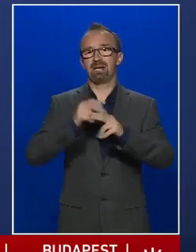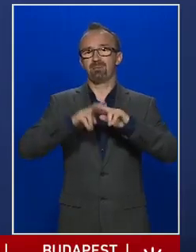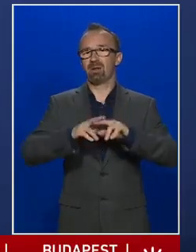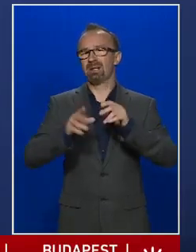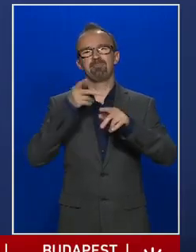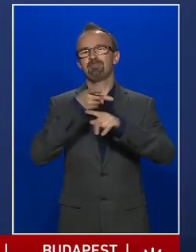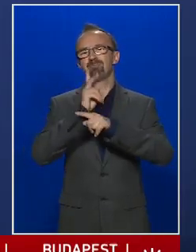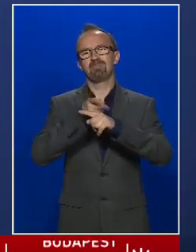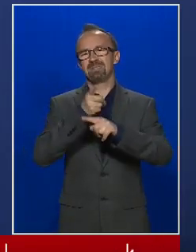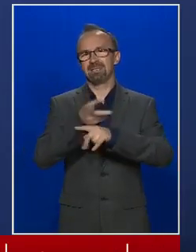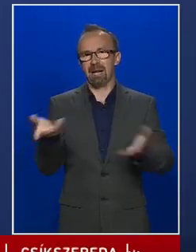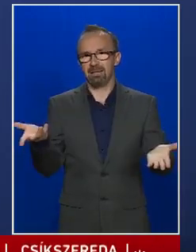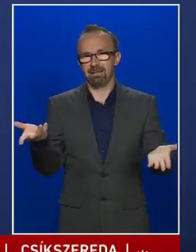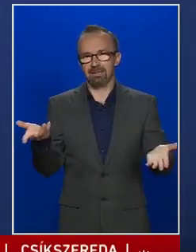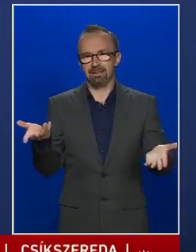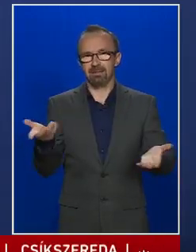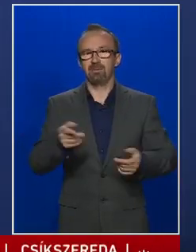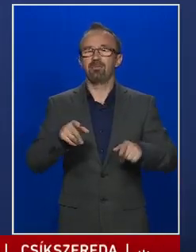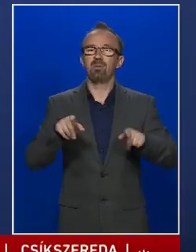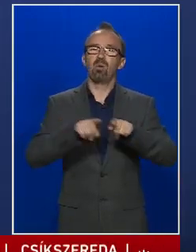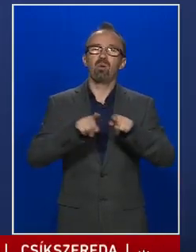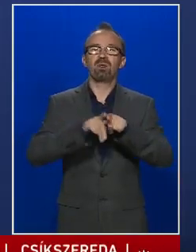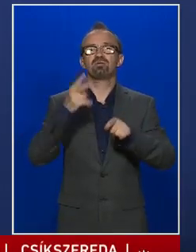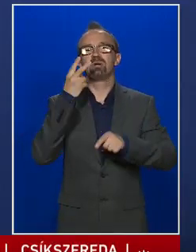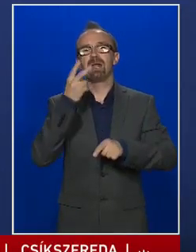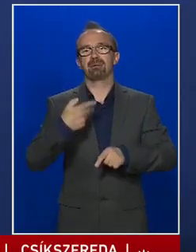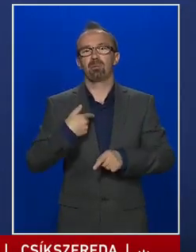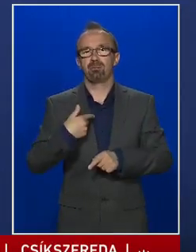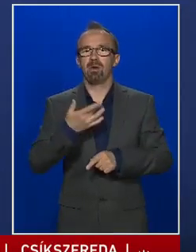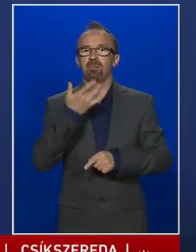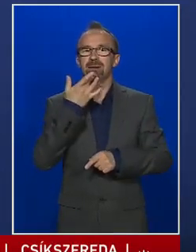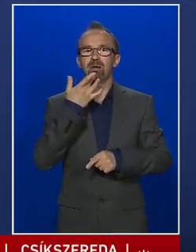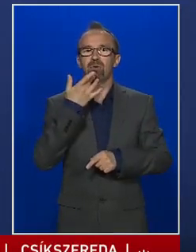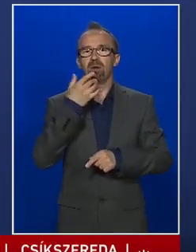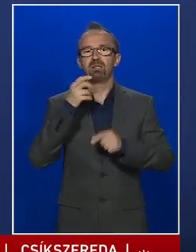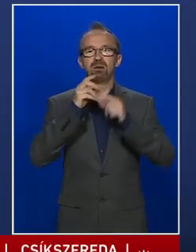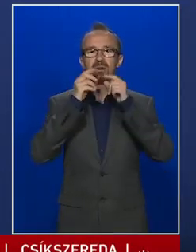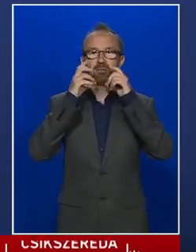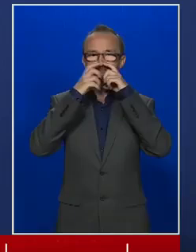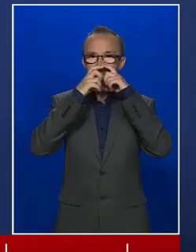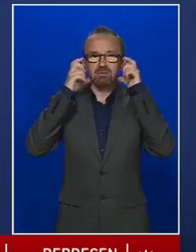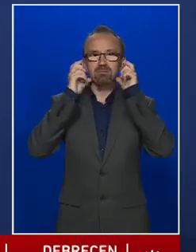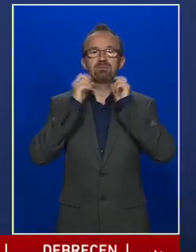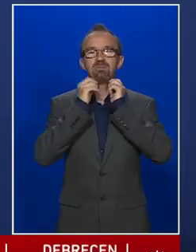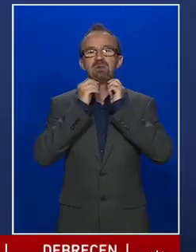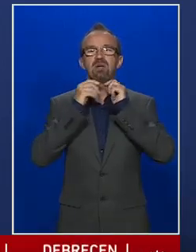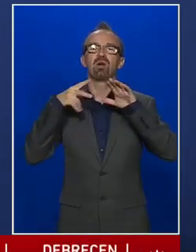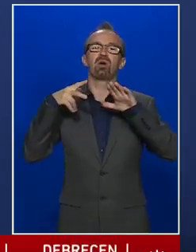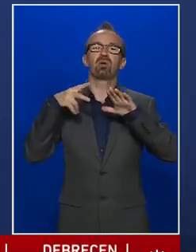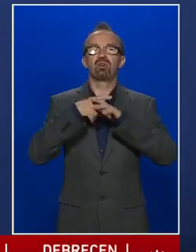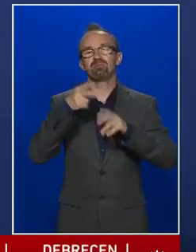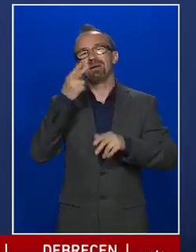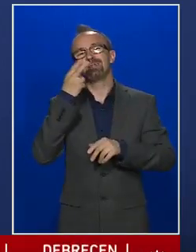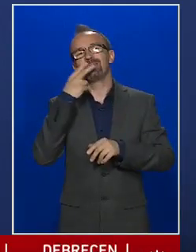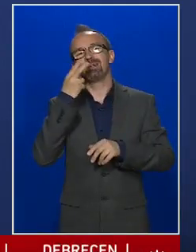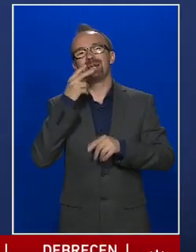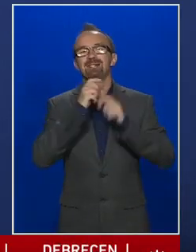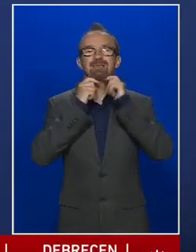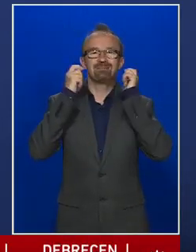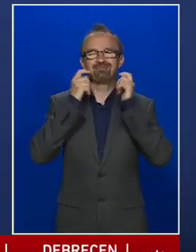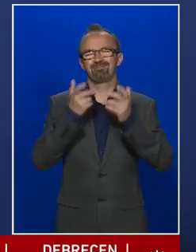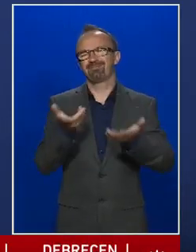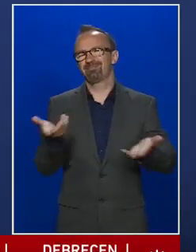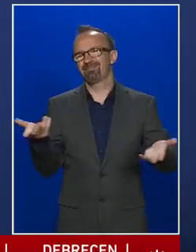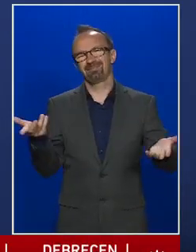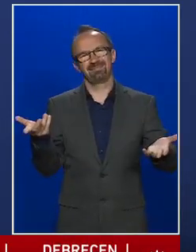hazatérve. Olyanokat is látok, hogy az állalat teljeszkedik el, és közben meg cigarettázik valaki.